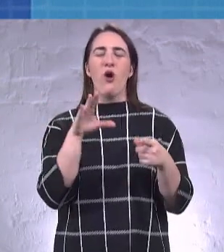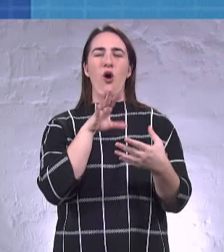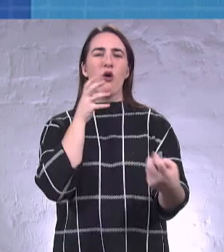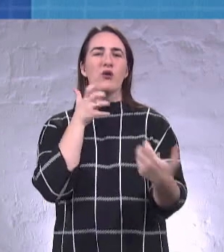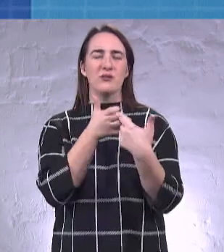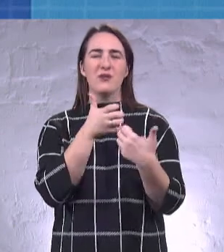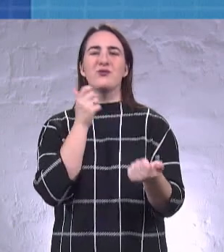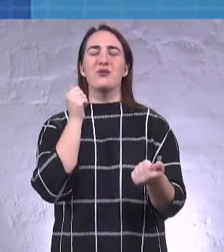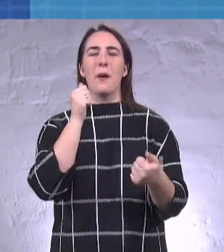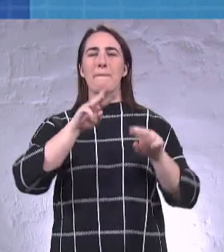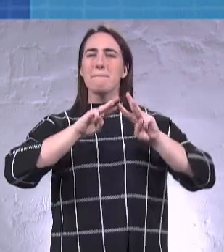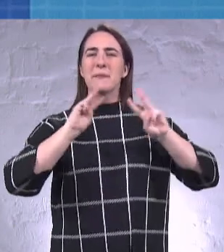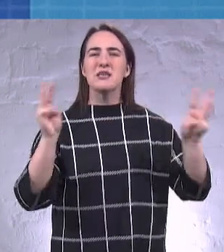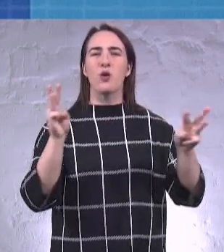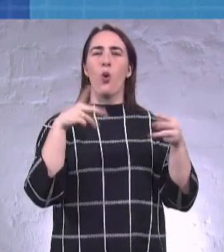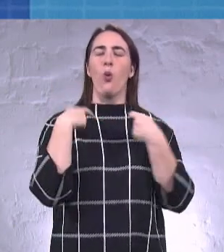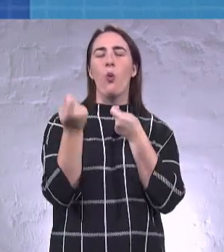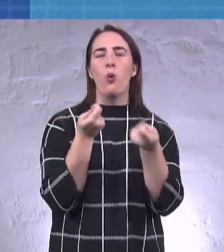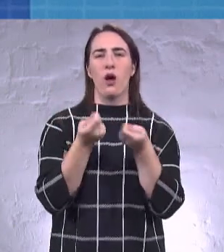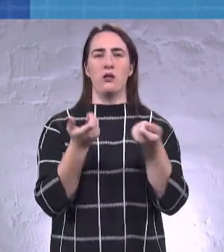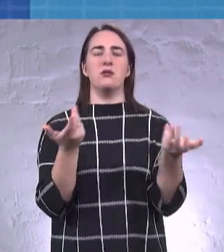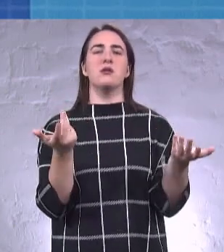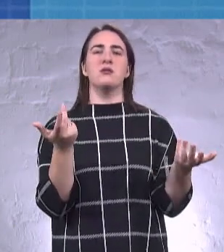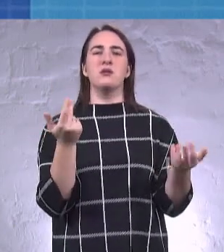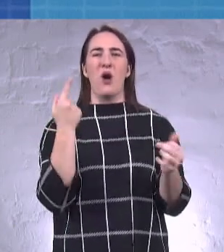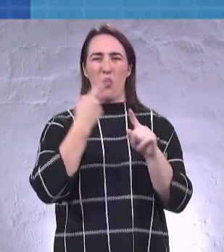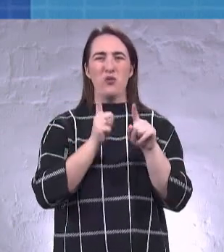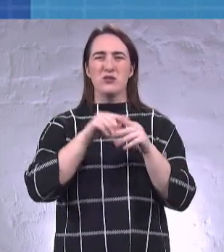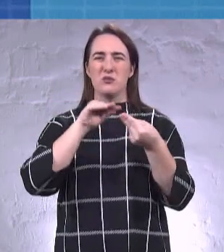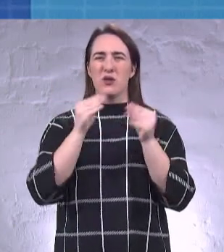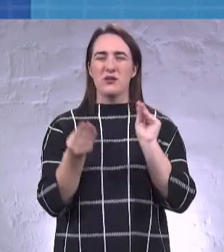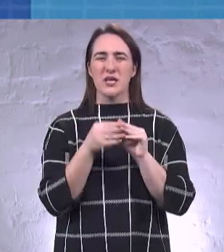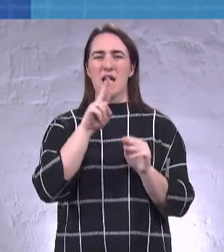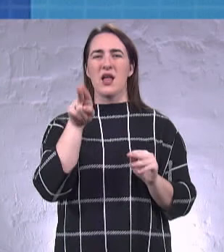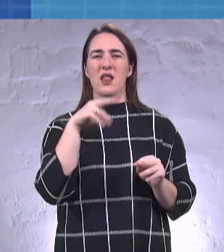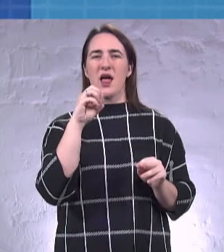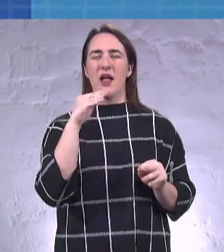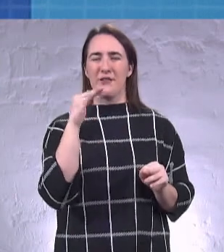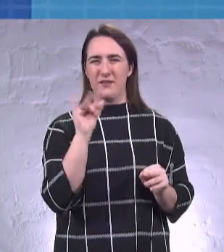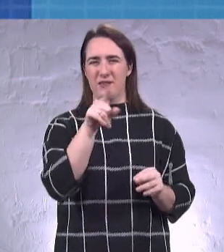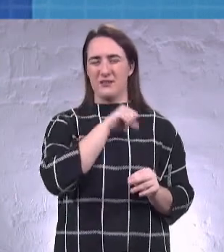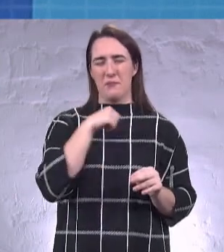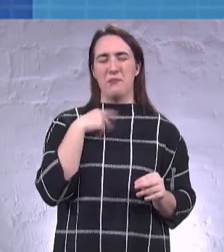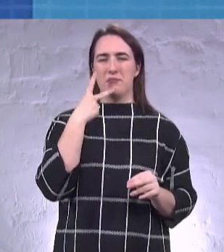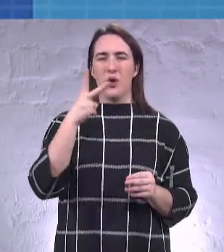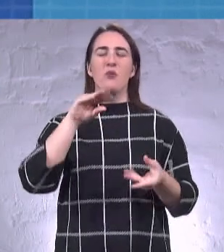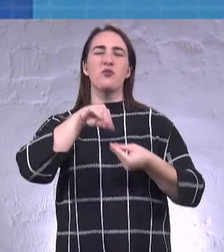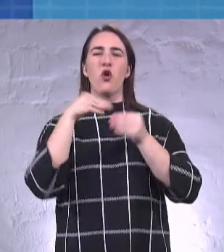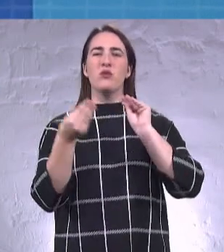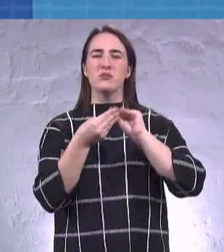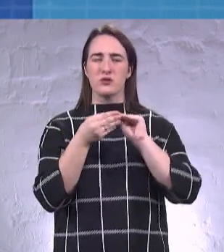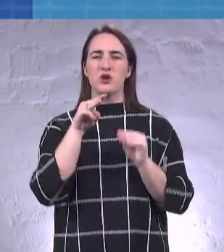з міністерствами, з урядом. І оці проблеми з Дельфі, ви бачите, оці проблеми з